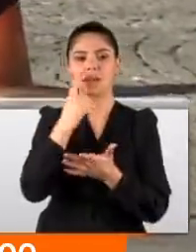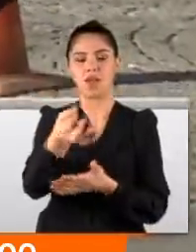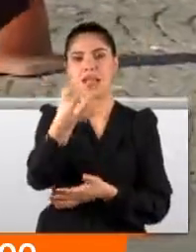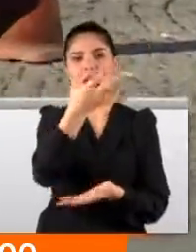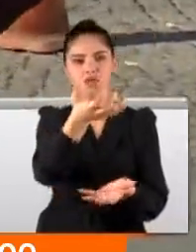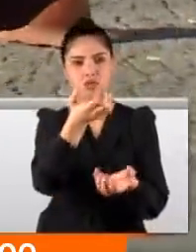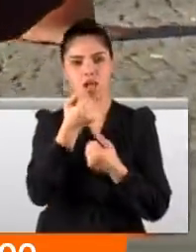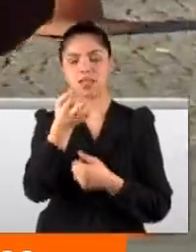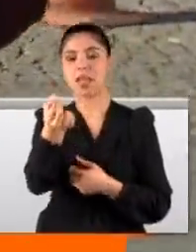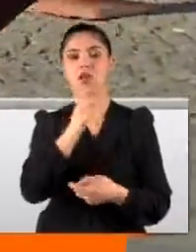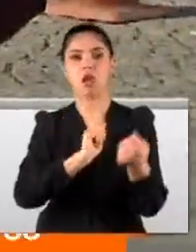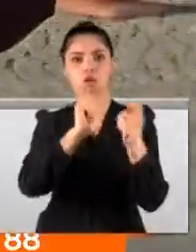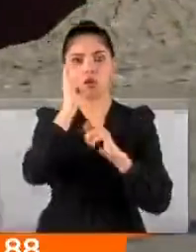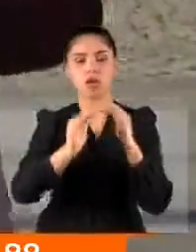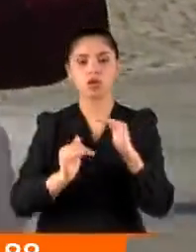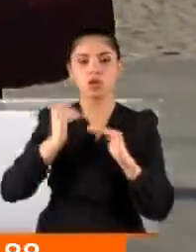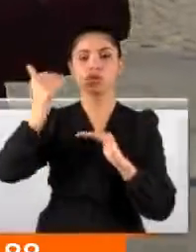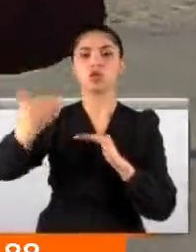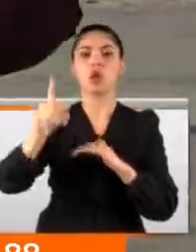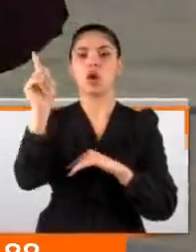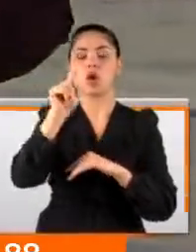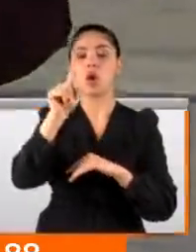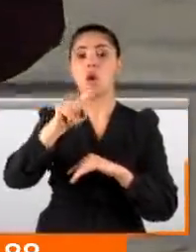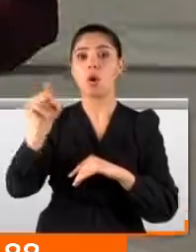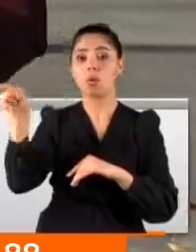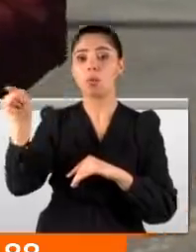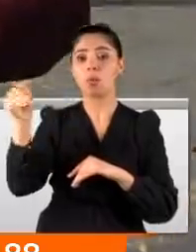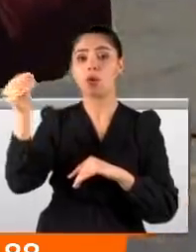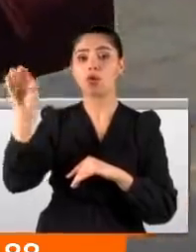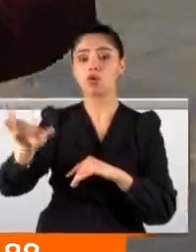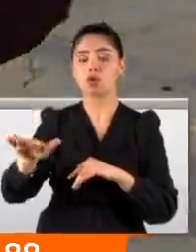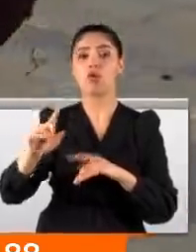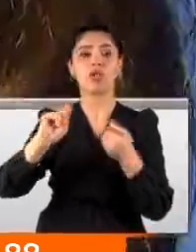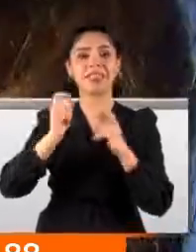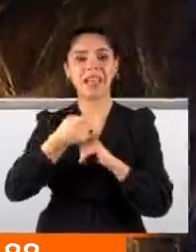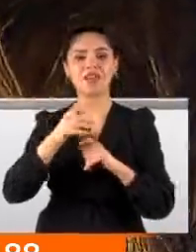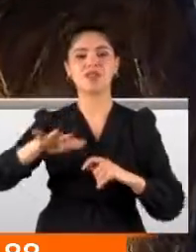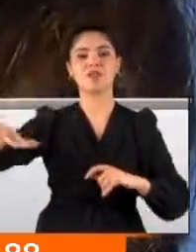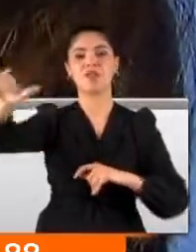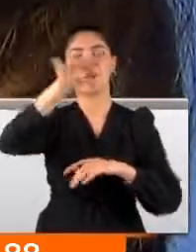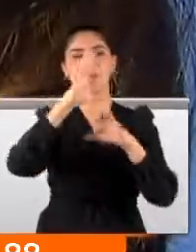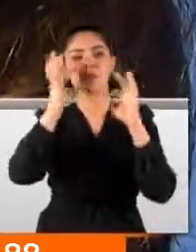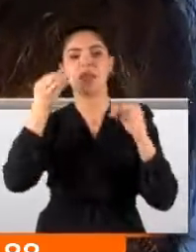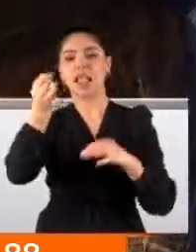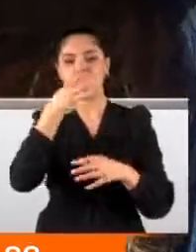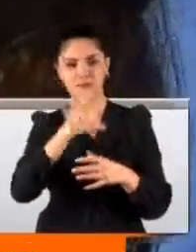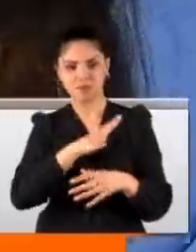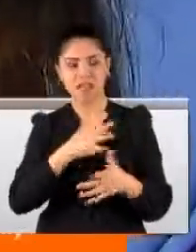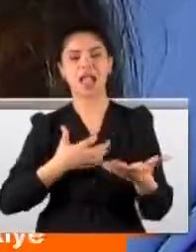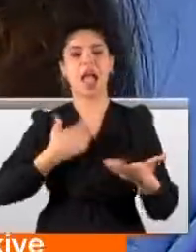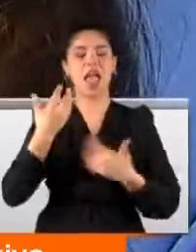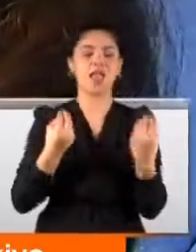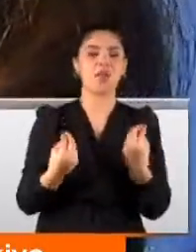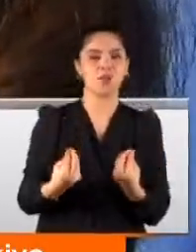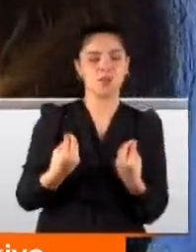kavuştu. İlaçları kullandıktan sonra ondaki değişim ailesinin yüzünü güldürdü. İlacı aldığı sürece hem enerjisi